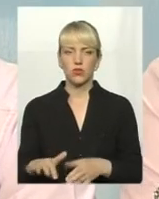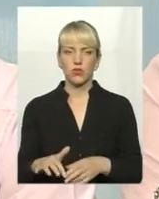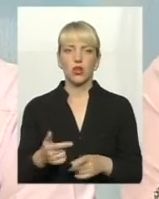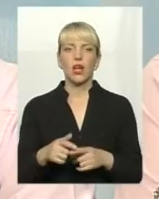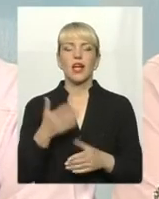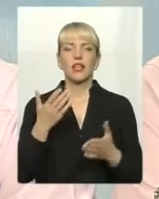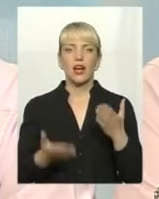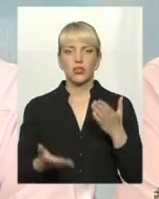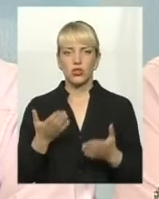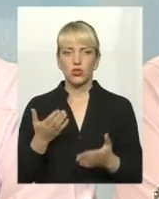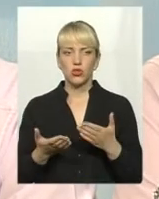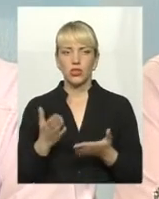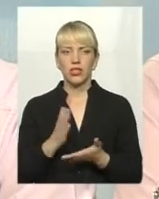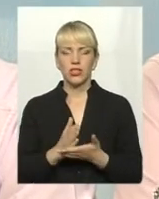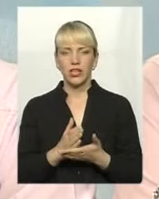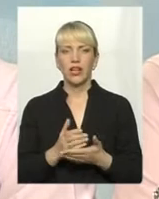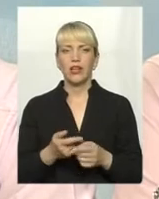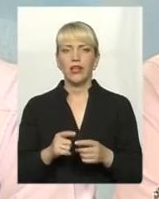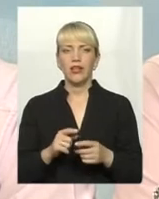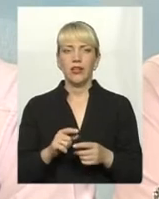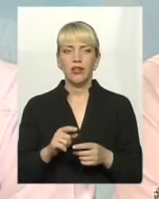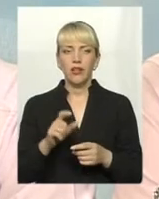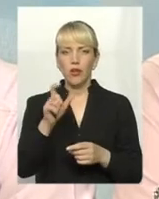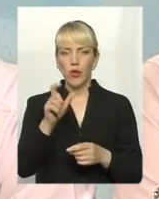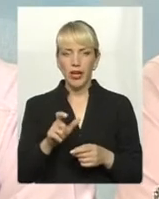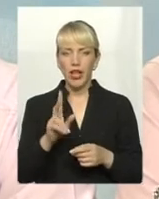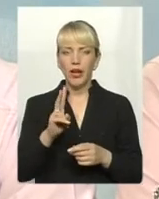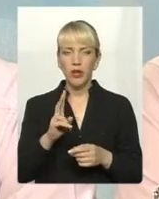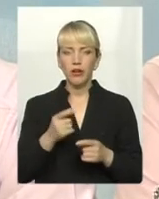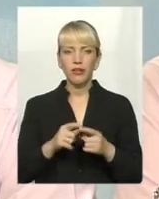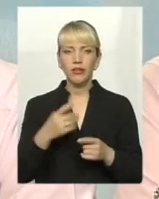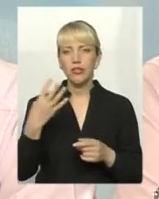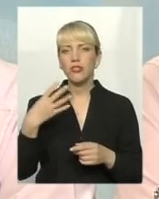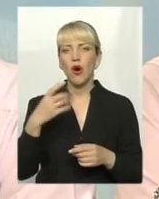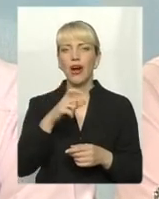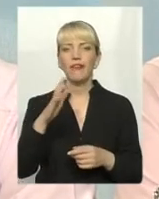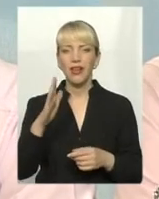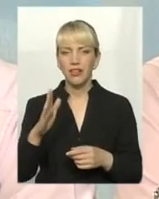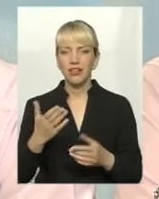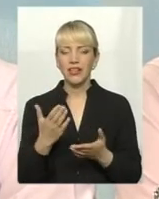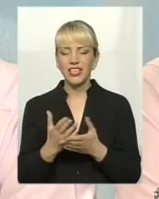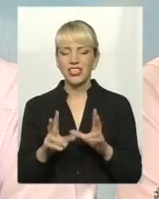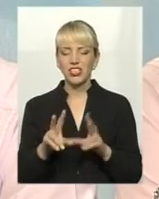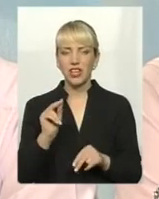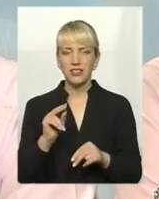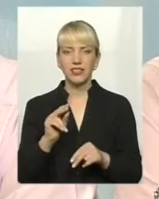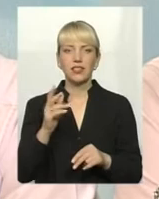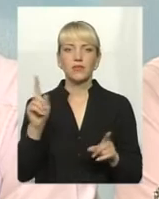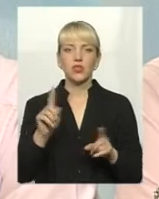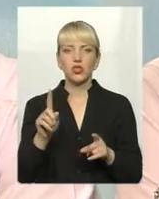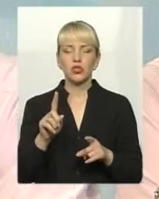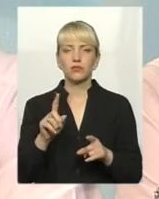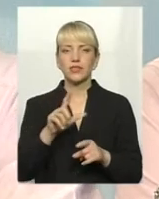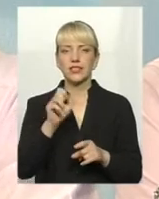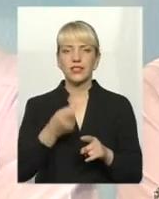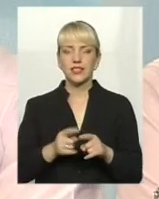якщо є миття автомобіля фізичною особою, воно триває хвилин 40. Є більший шанс на те, що за цей час